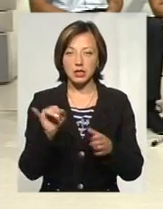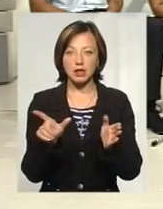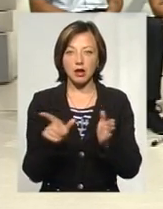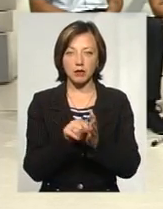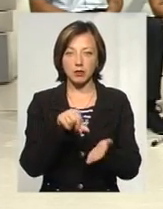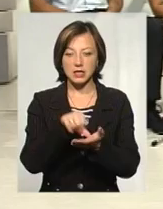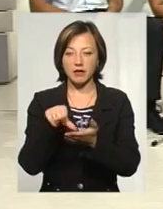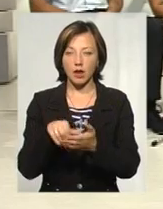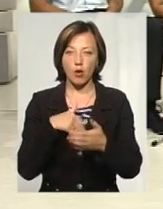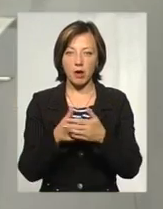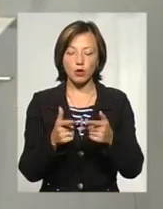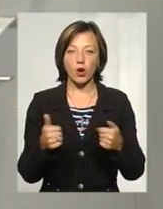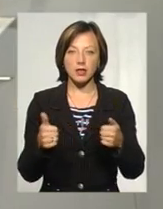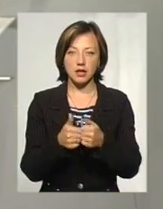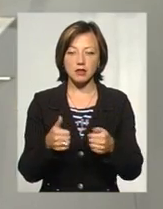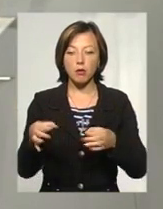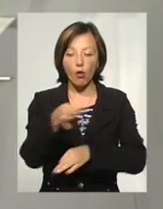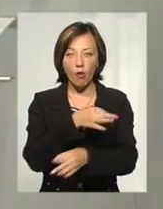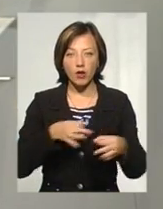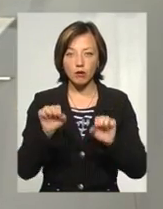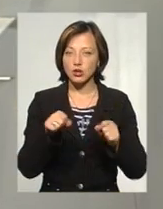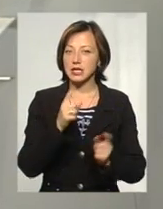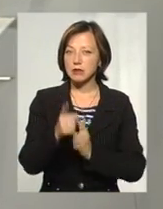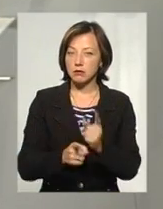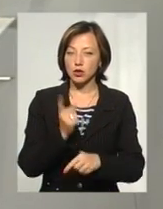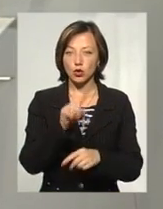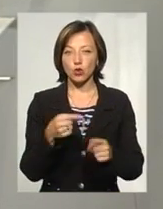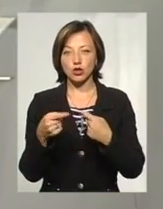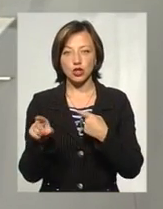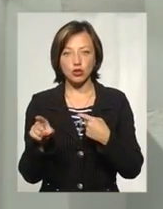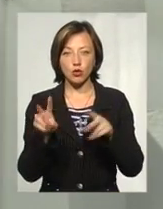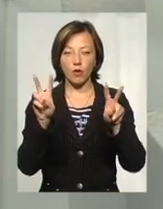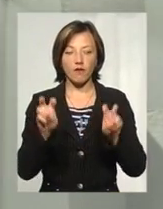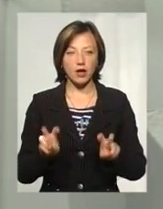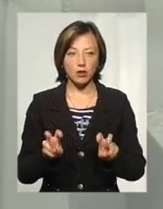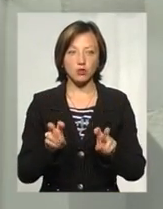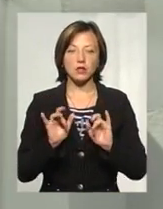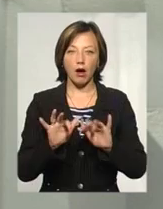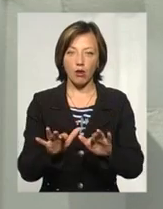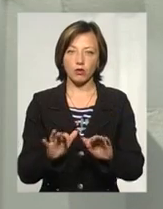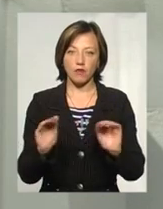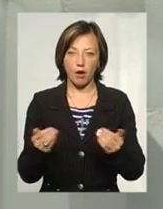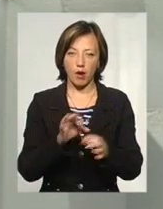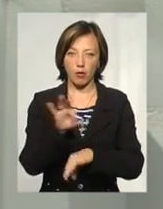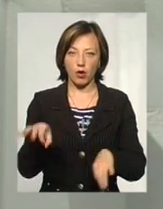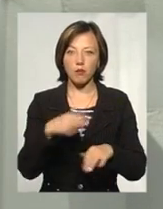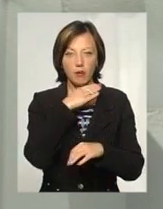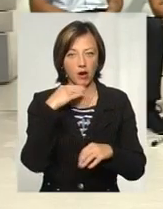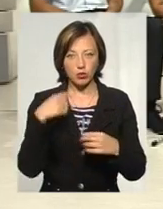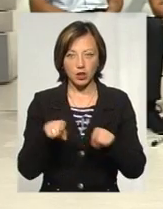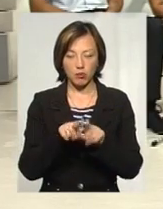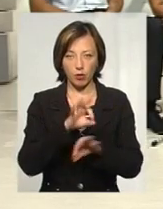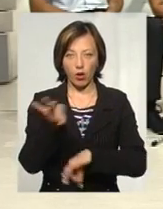з представниками громадських організацій проговорити можливість зміни того чи іншого виду заходу в рамках проєкту. А багато таких